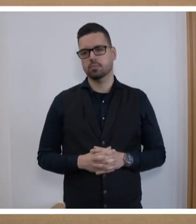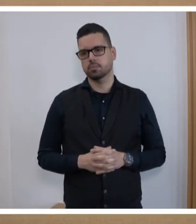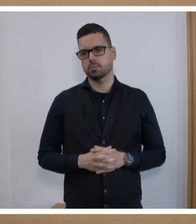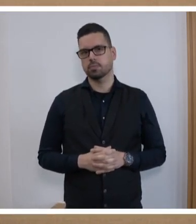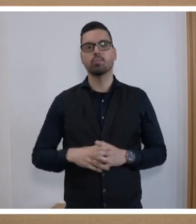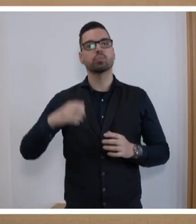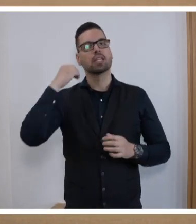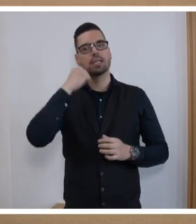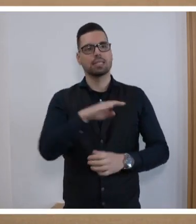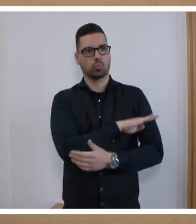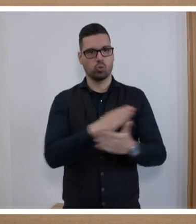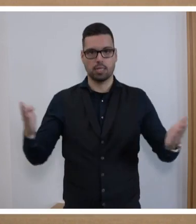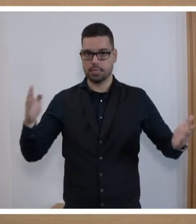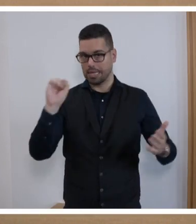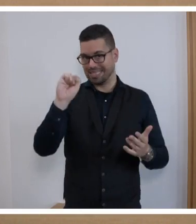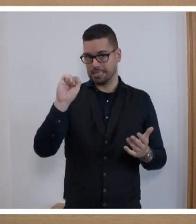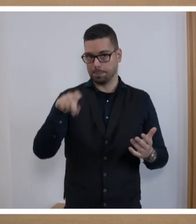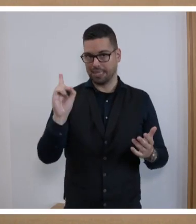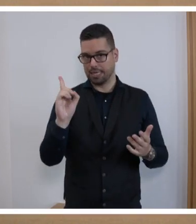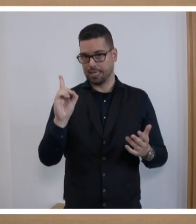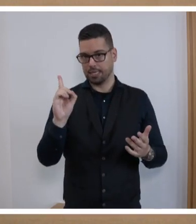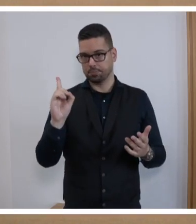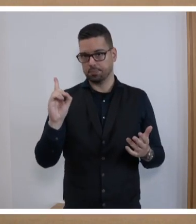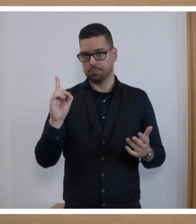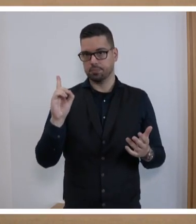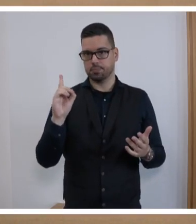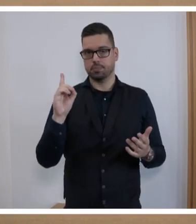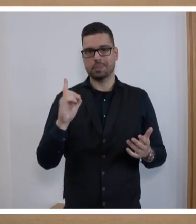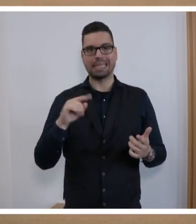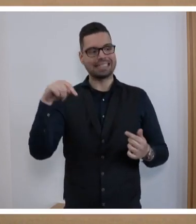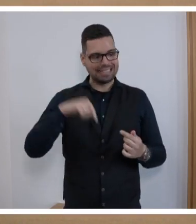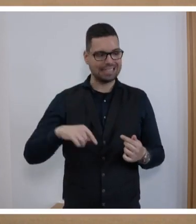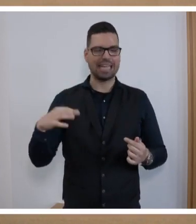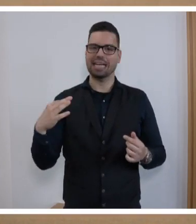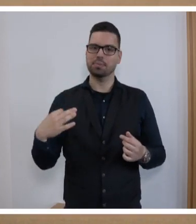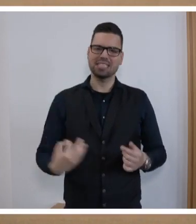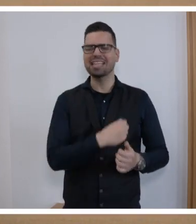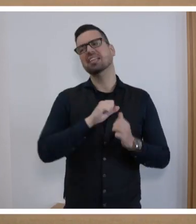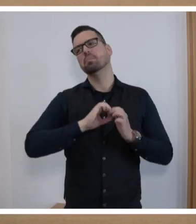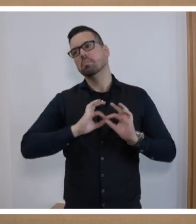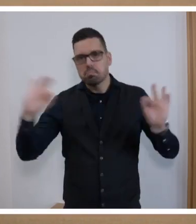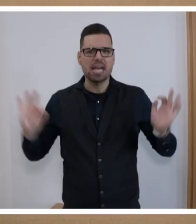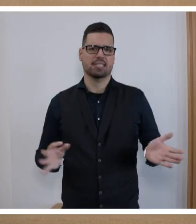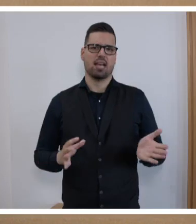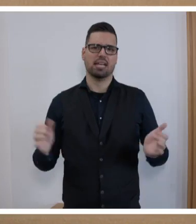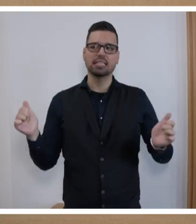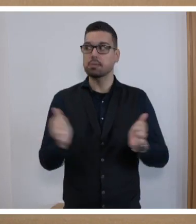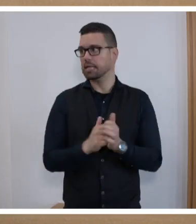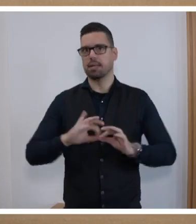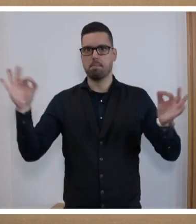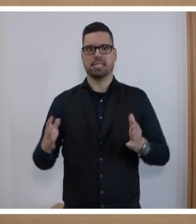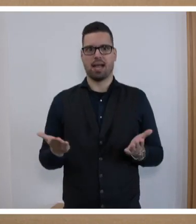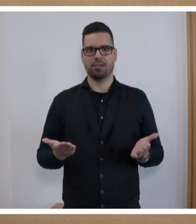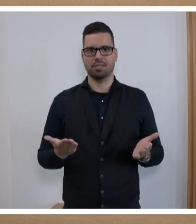Liebe Kolleginnen und Kollegen der SPD, lassen Sie es uns hier im Saarland besser machen, gemeinsam besser machen. Wir